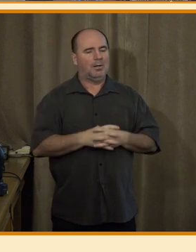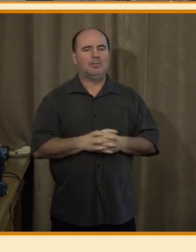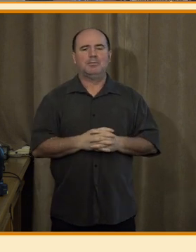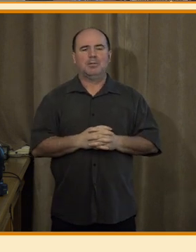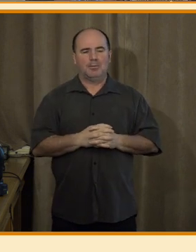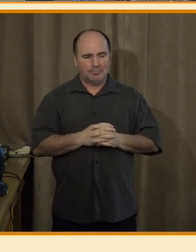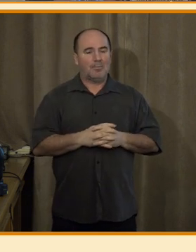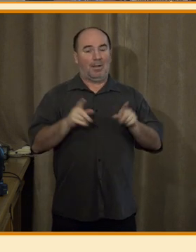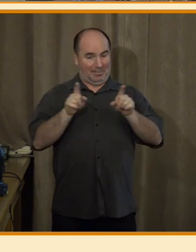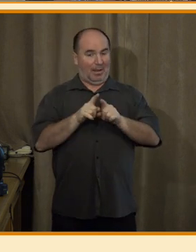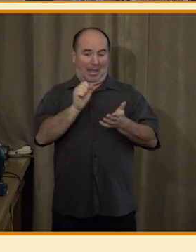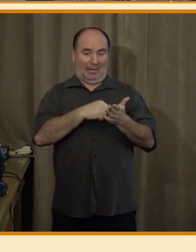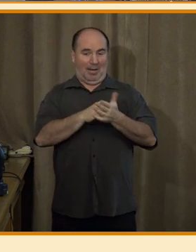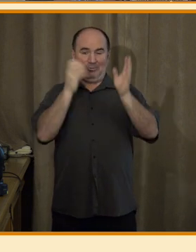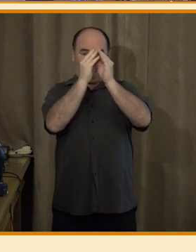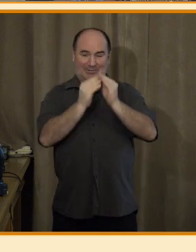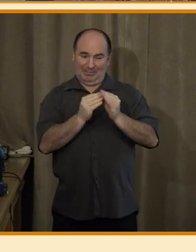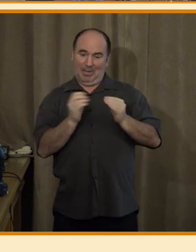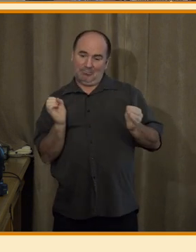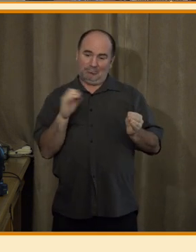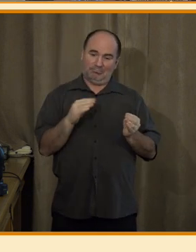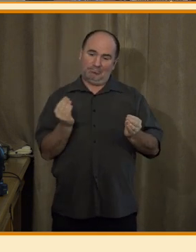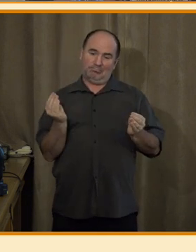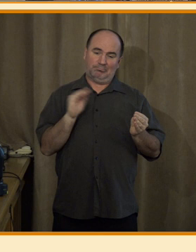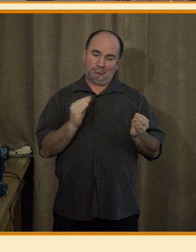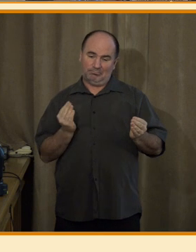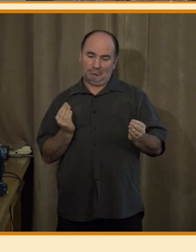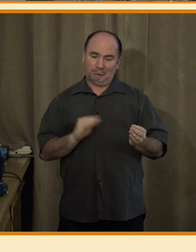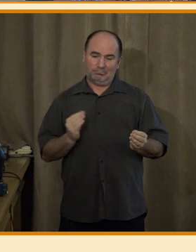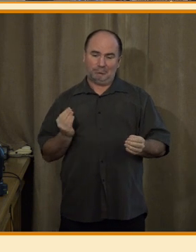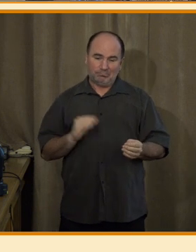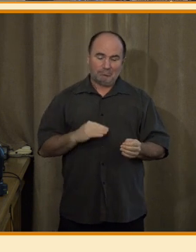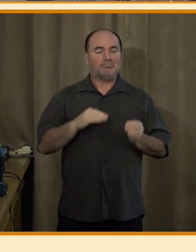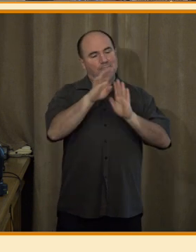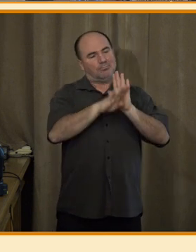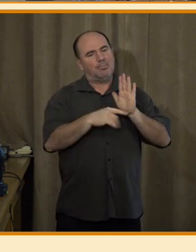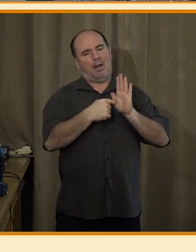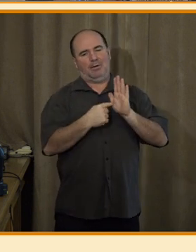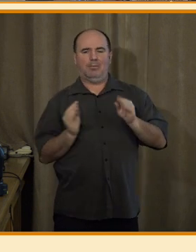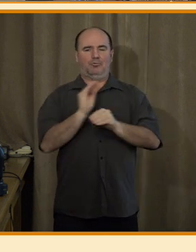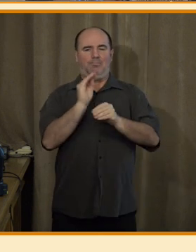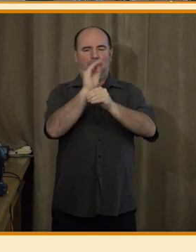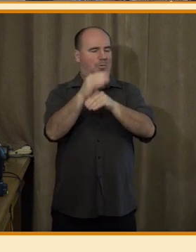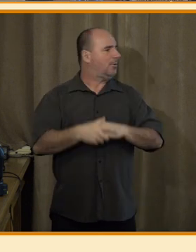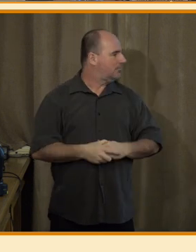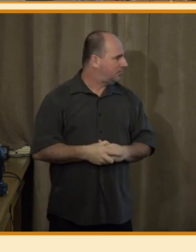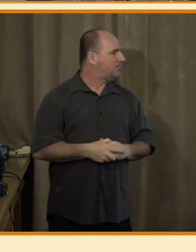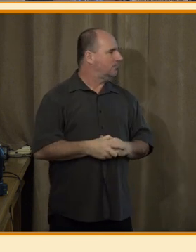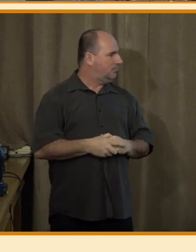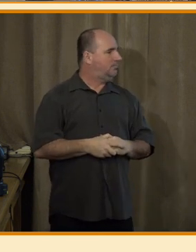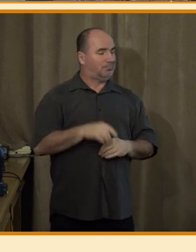redakčním systému. Jsou to věci poměrně, řekla bych, elementární a jednoduché, protože velmi záhy jsme zjistili, že spousta